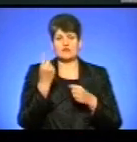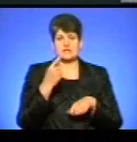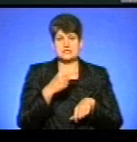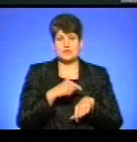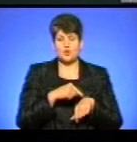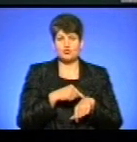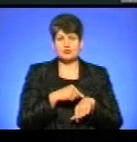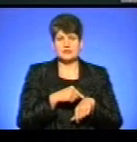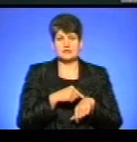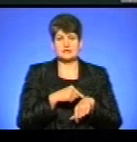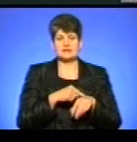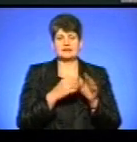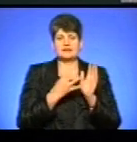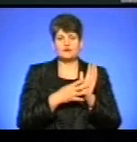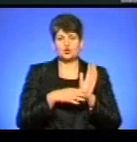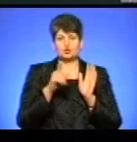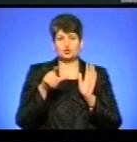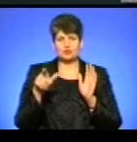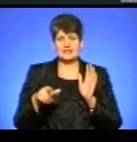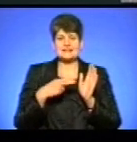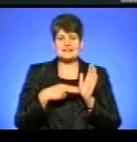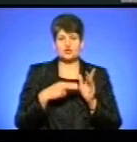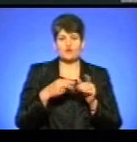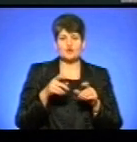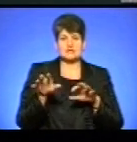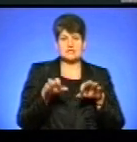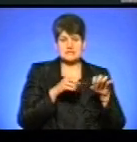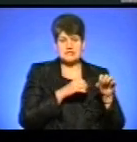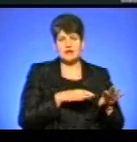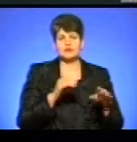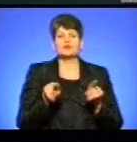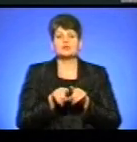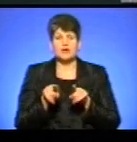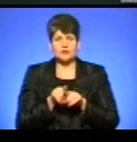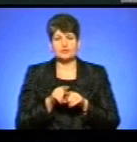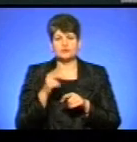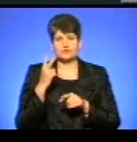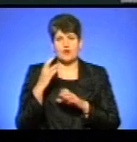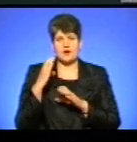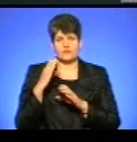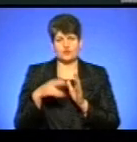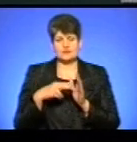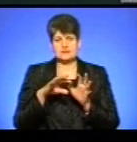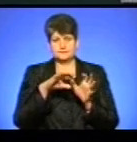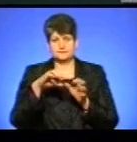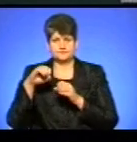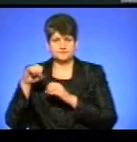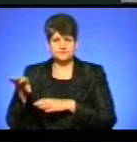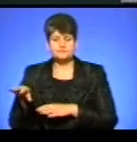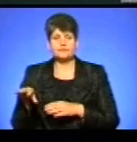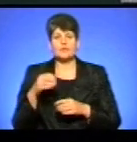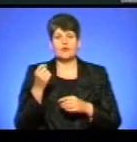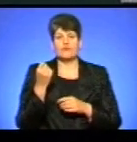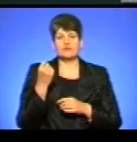за словами Сергія Крети, 90 людей із залізничного вокзалу і майже стільки ж із двох автовокзалів евакуювали. О